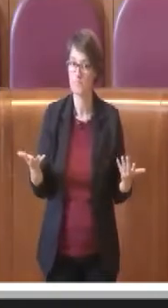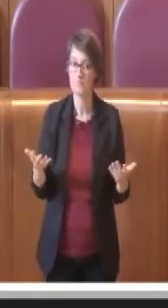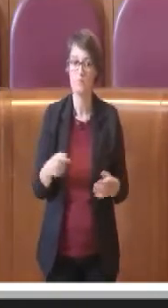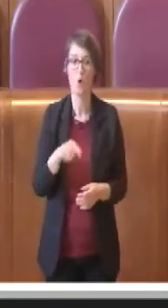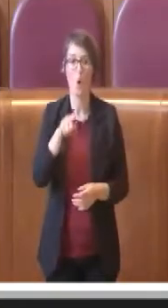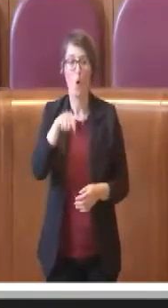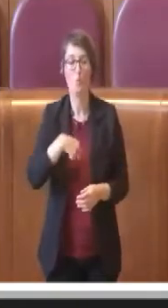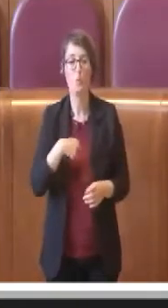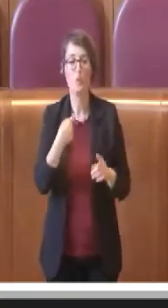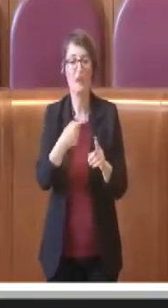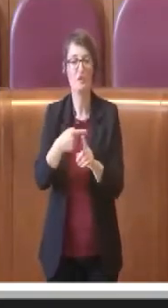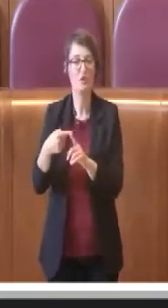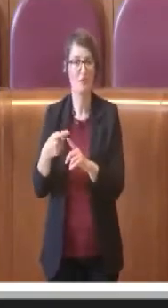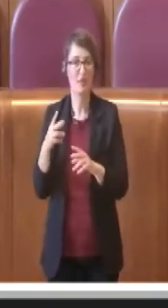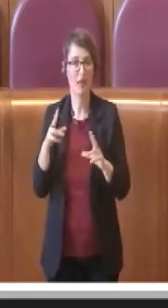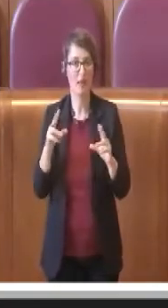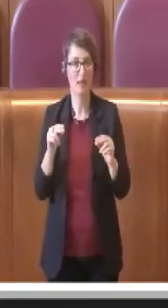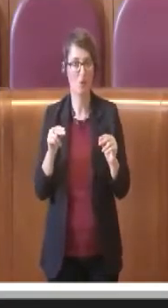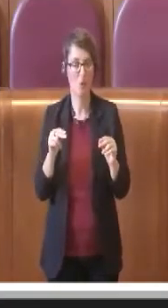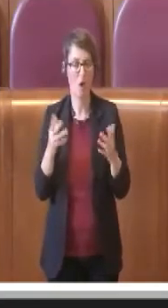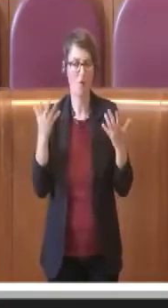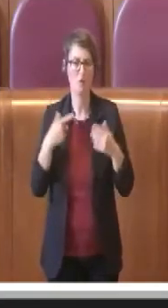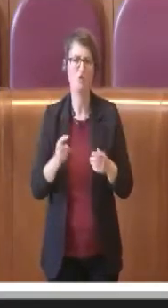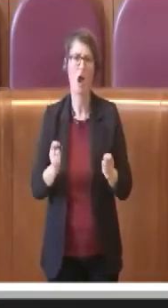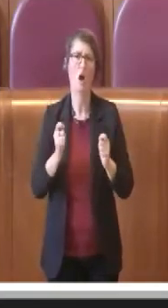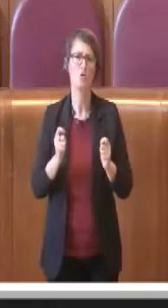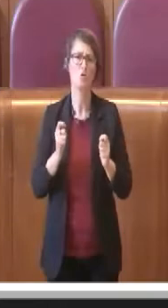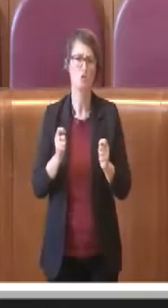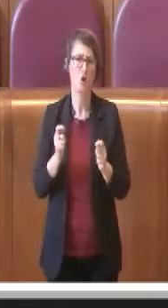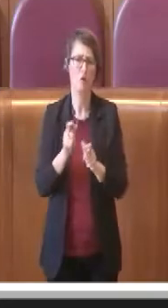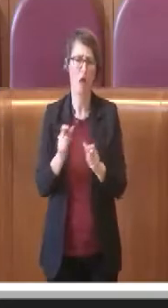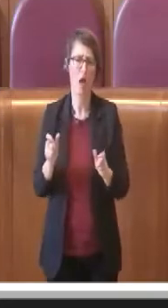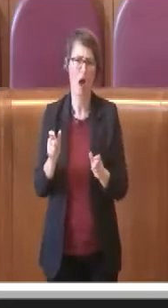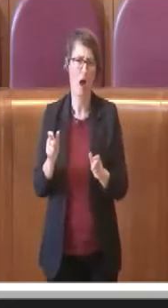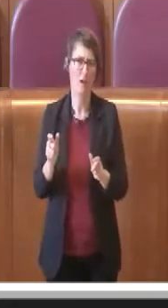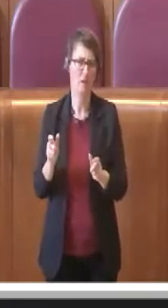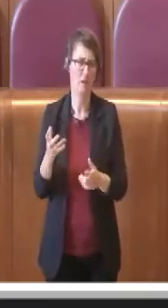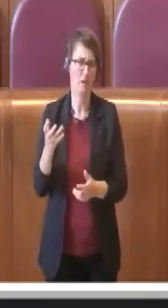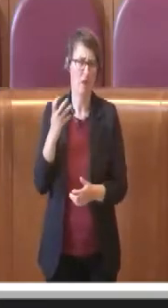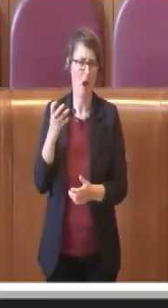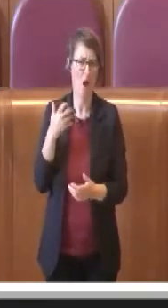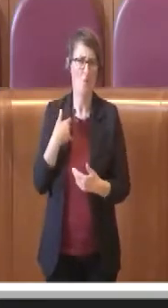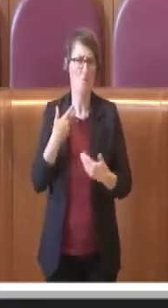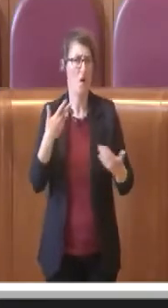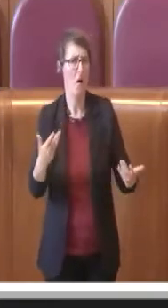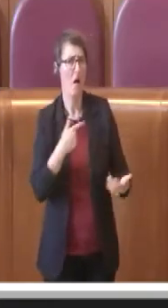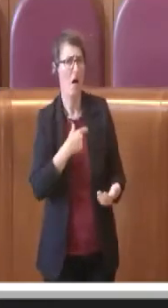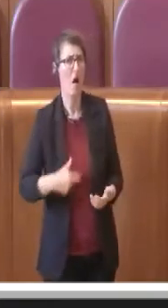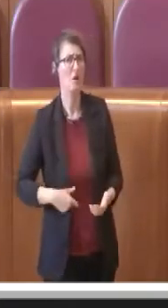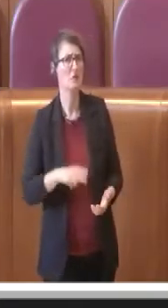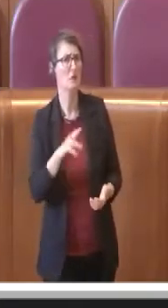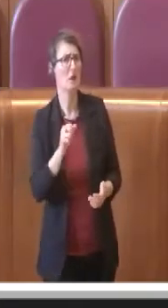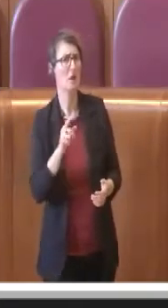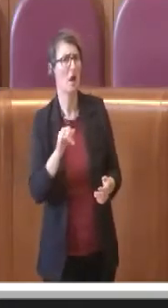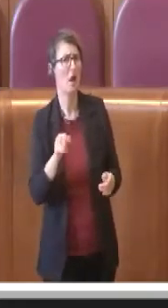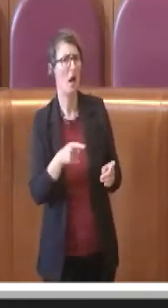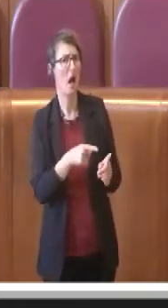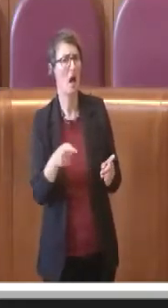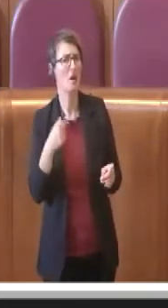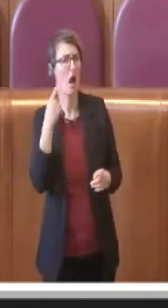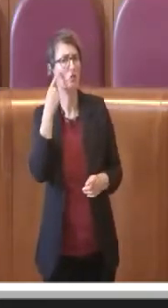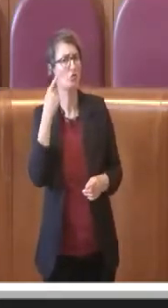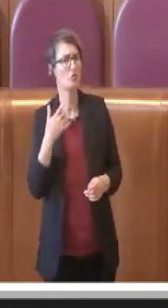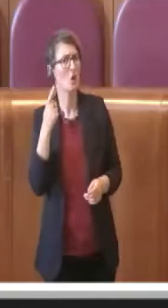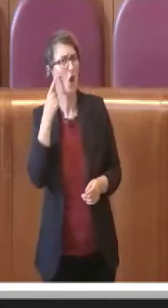cimiteri nuovi che ci hanno attaccato i giornali dicendo «Ah, la sindaca Raggi non sa